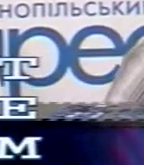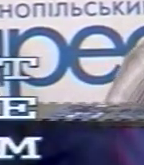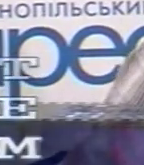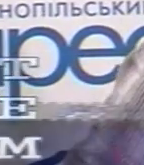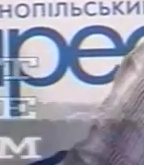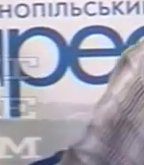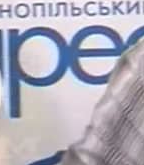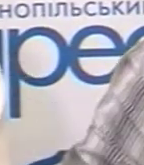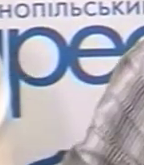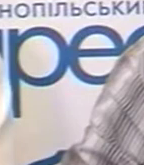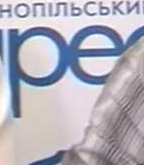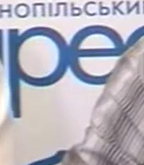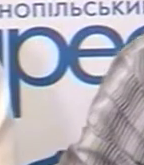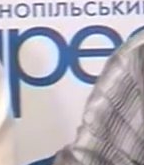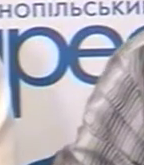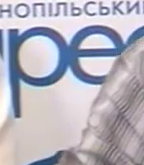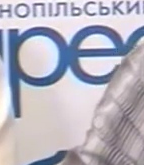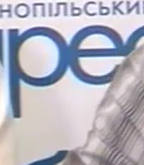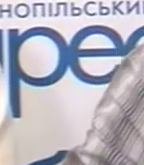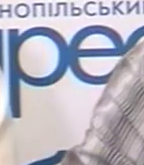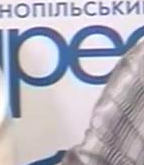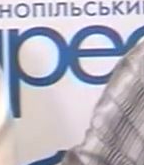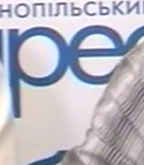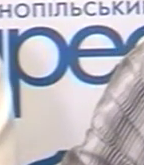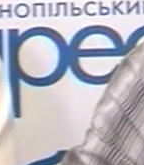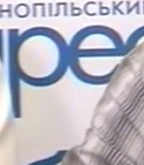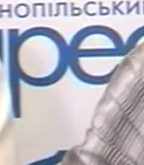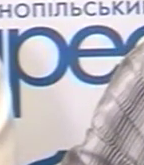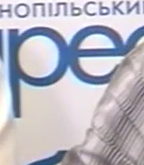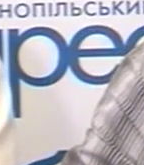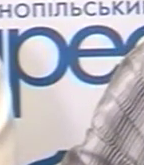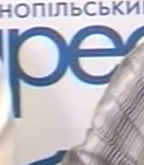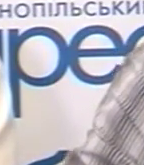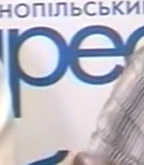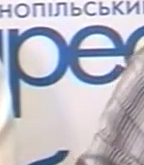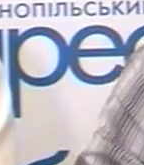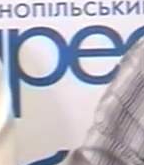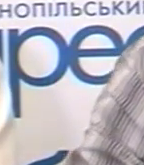консенсусом, це ніхто не вирішував, що хтось тому дає, тому не дає. І, відповідно, все.